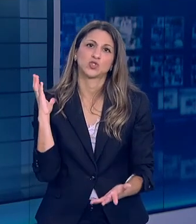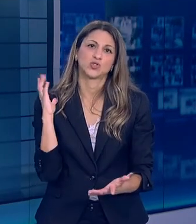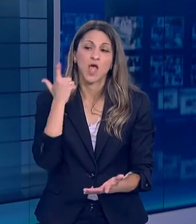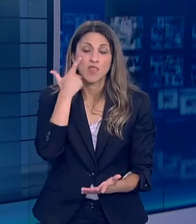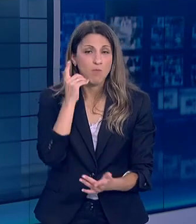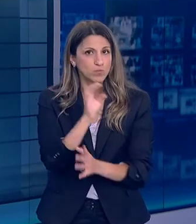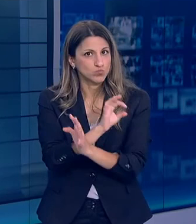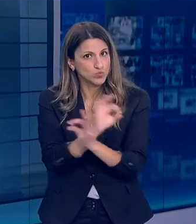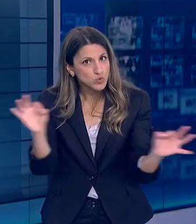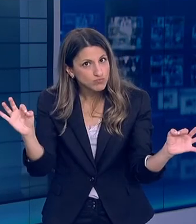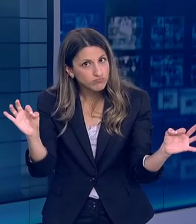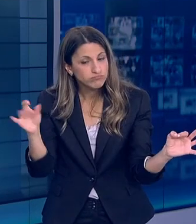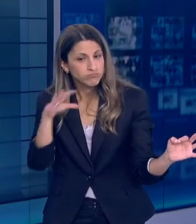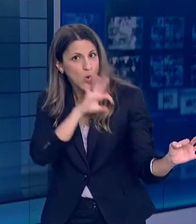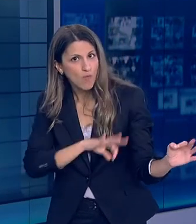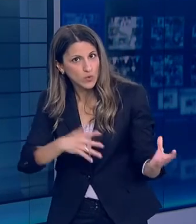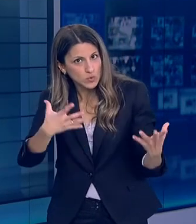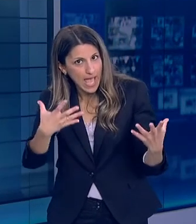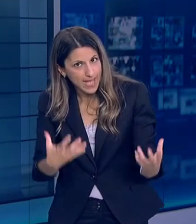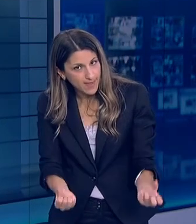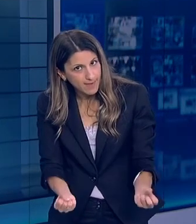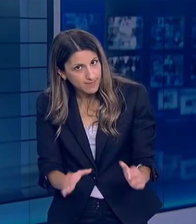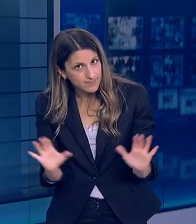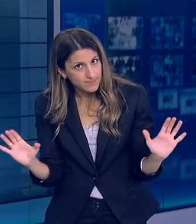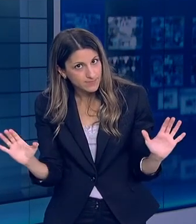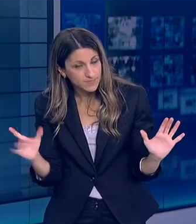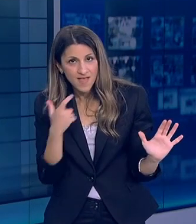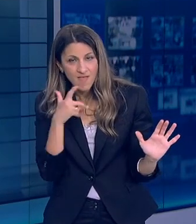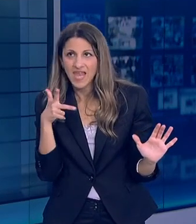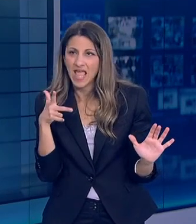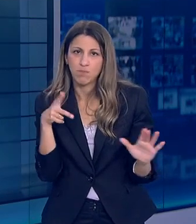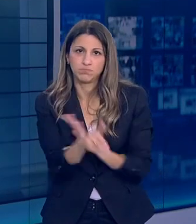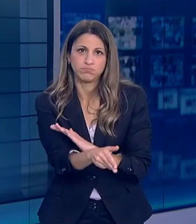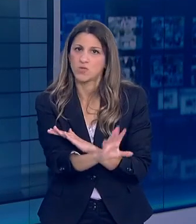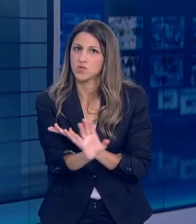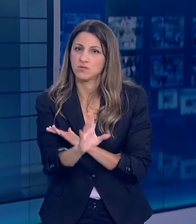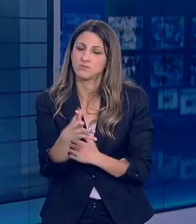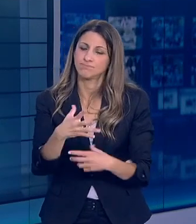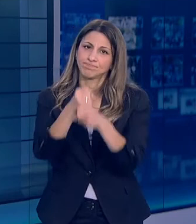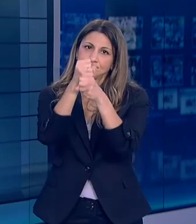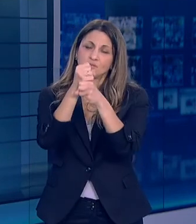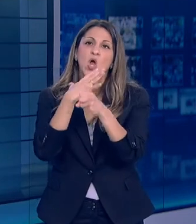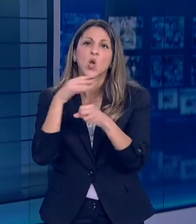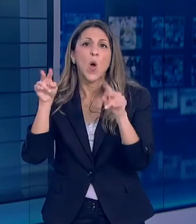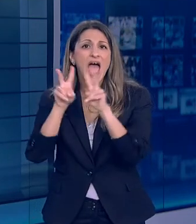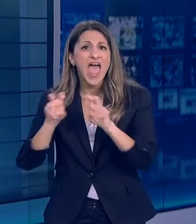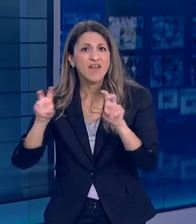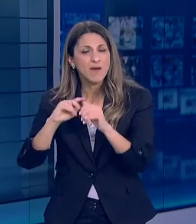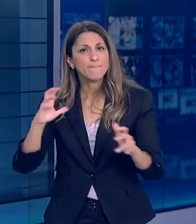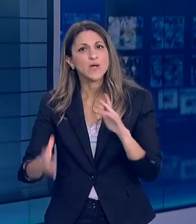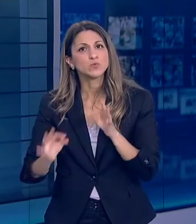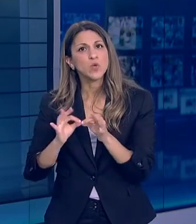Κλάδο κλινικής μελέτης Που κάνει και με άλλα φάρμακα Για να δει τι δεδομένα έχει Γιατί η μελέτη του ΠΟΗ είναι